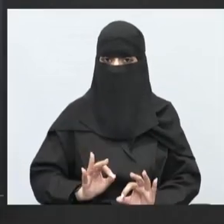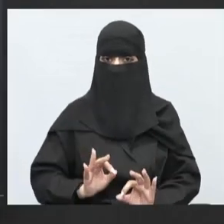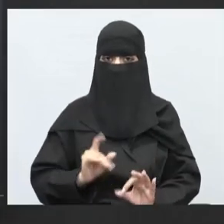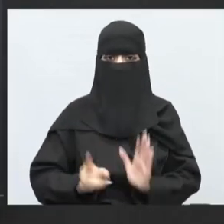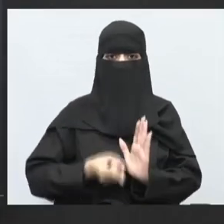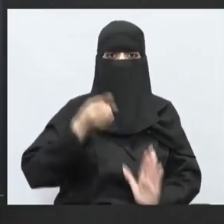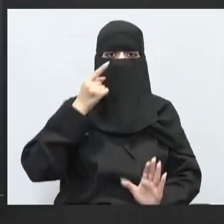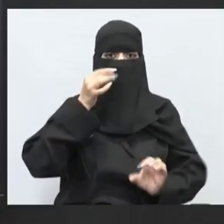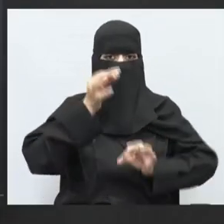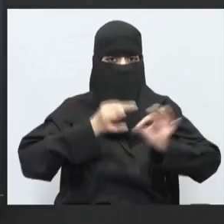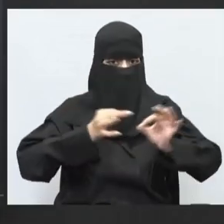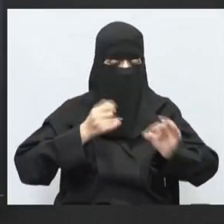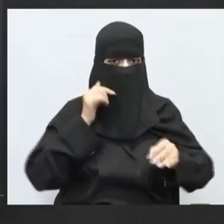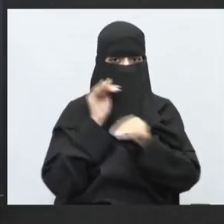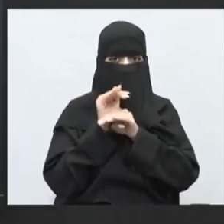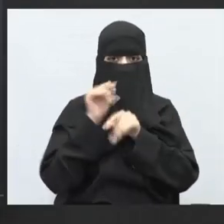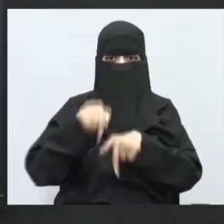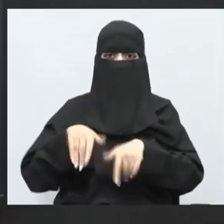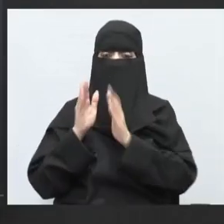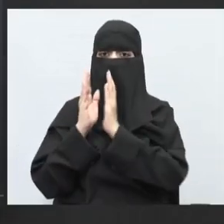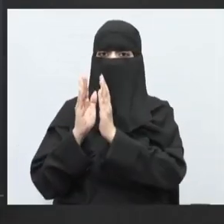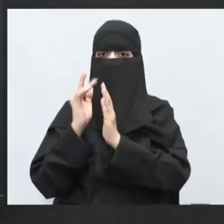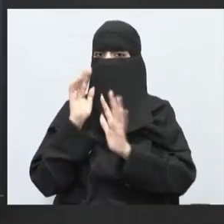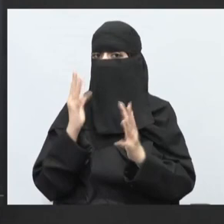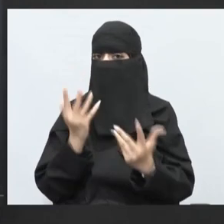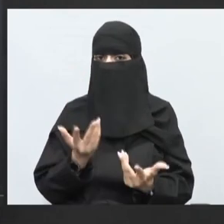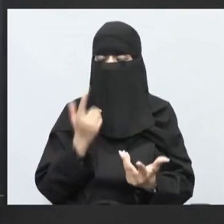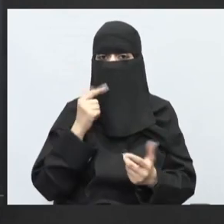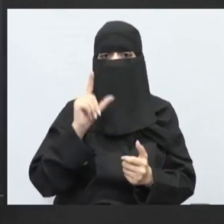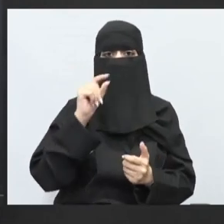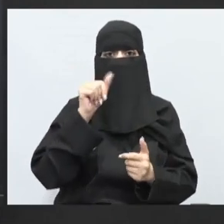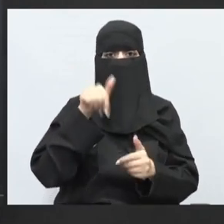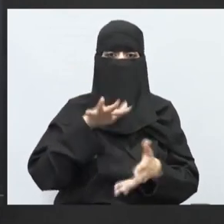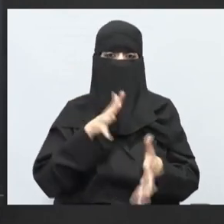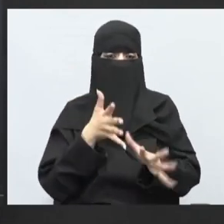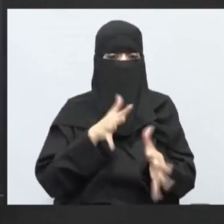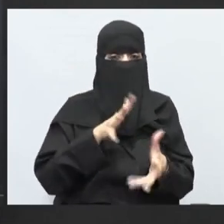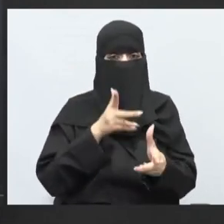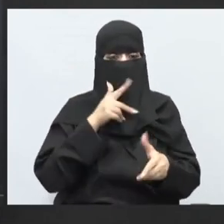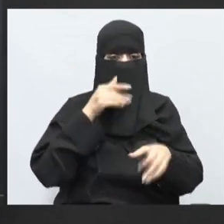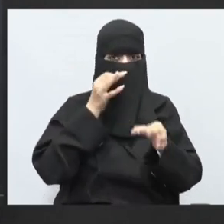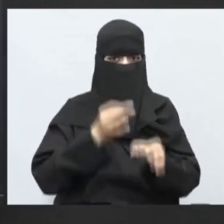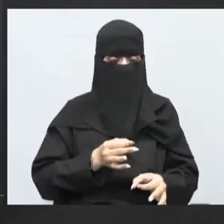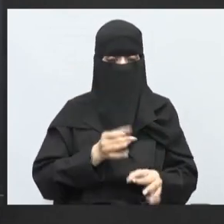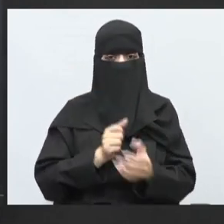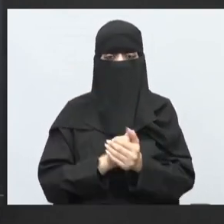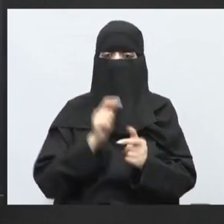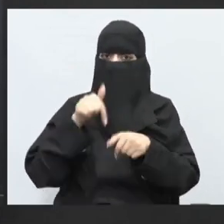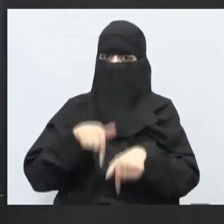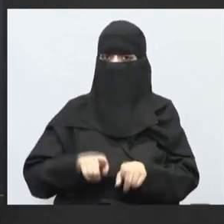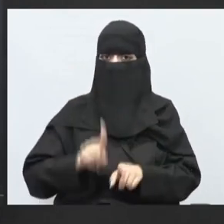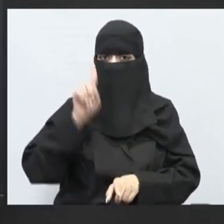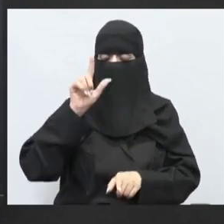أول استراتيجية خذناها في هذا الفصل ما هي؟ أحسنتم أليها التخمين والتحقق اليوم